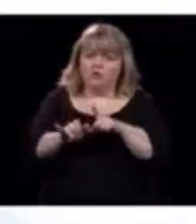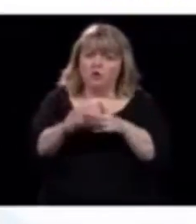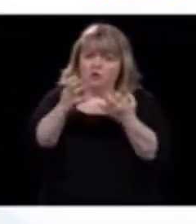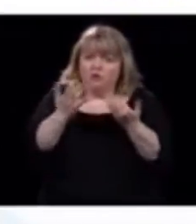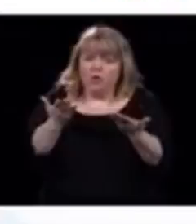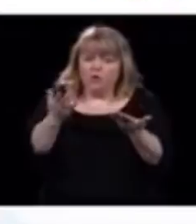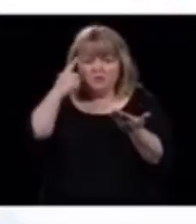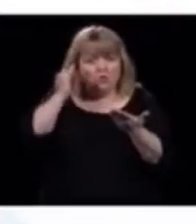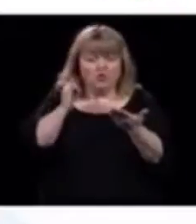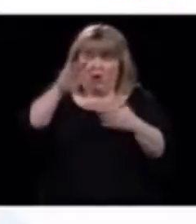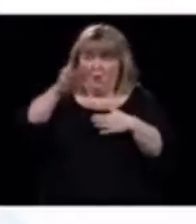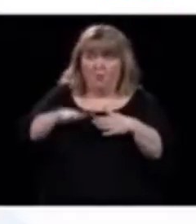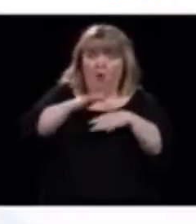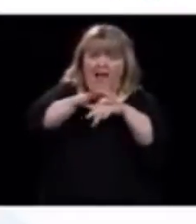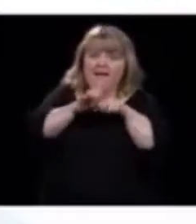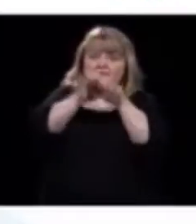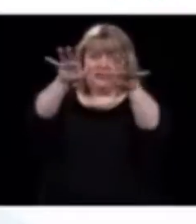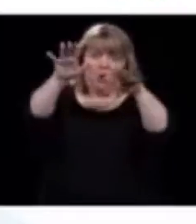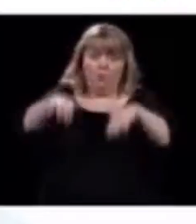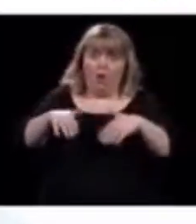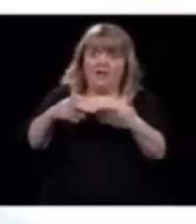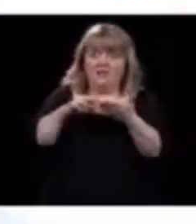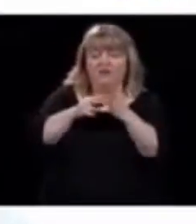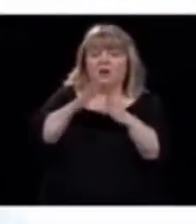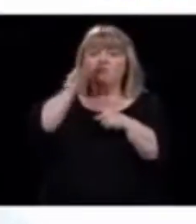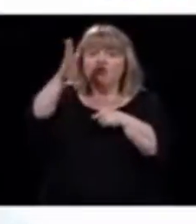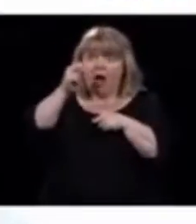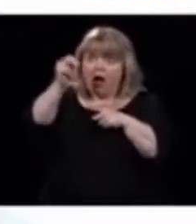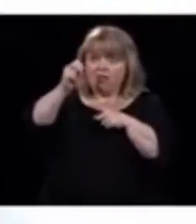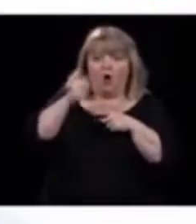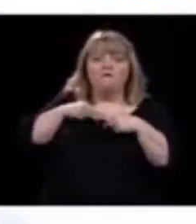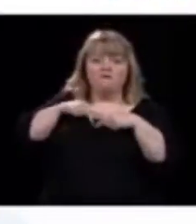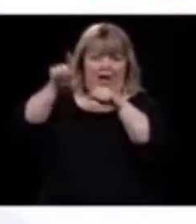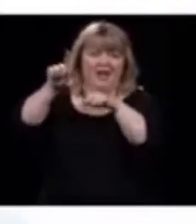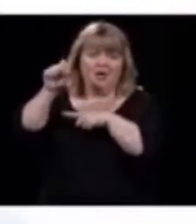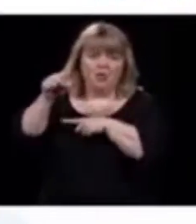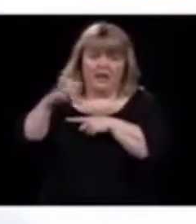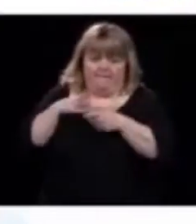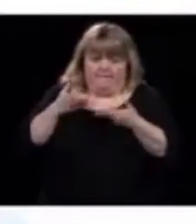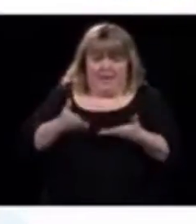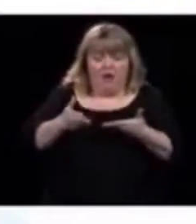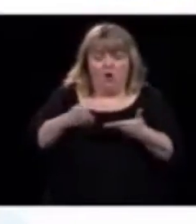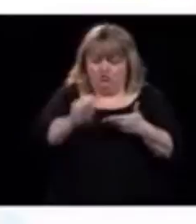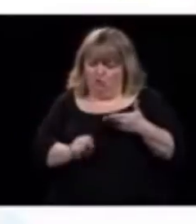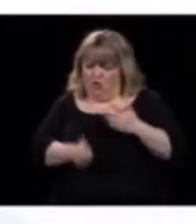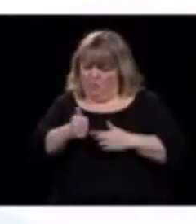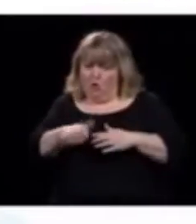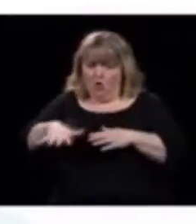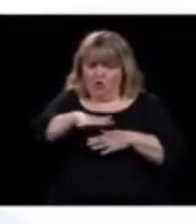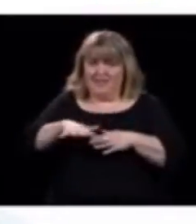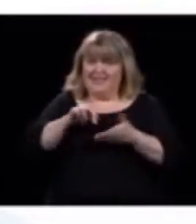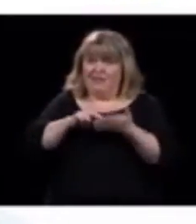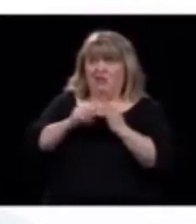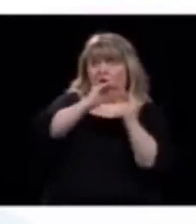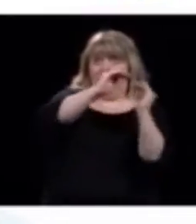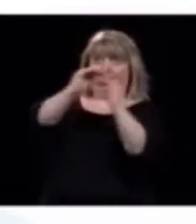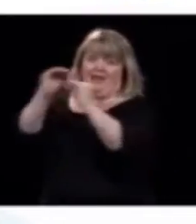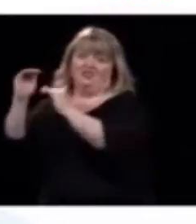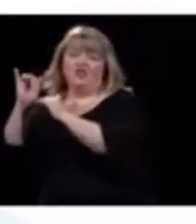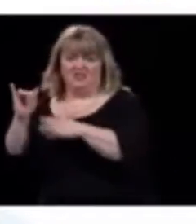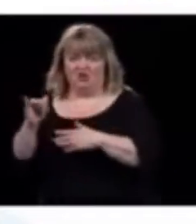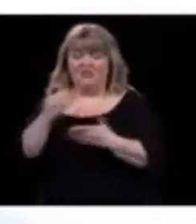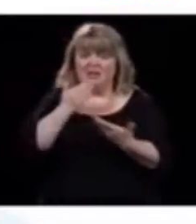voir dans le nord quand tout ça va être fini. Mais pour l'instant, c'est une bonne chose qu'il y ait moins dans le nord, dans l'est du Québec.